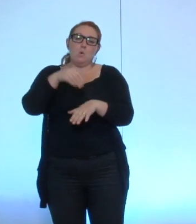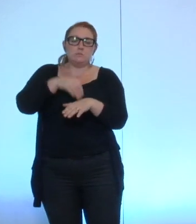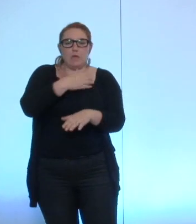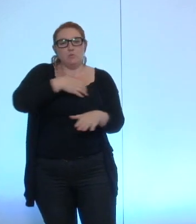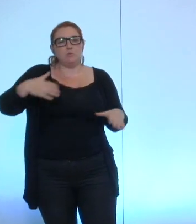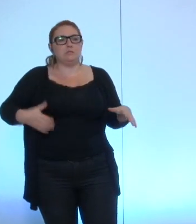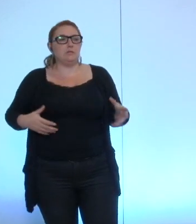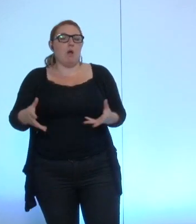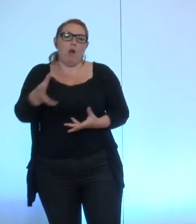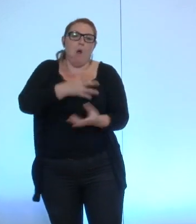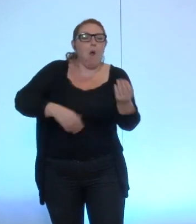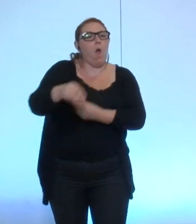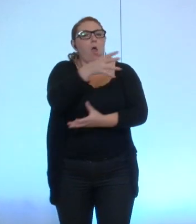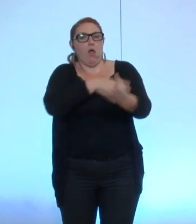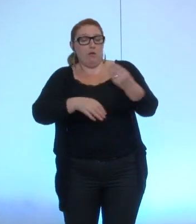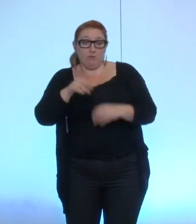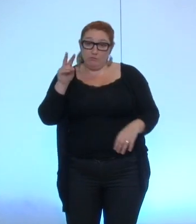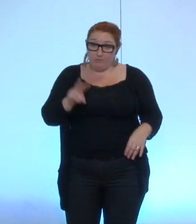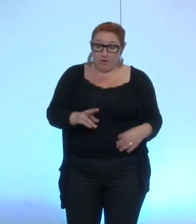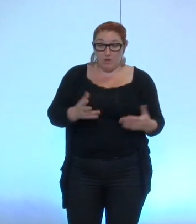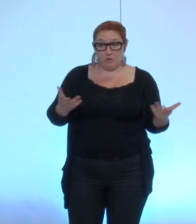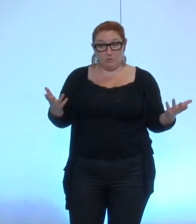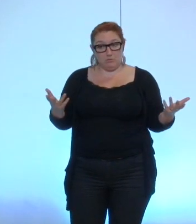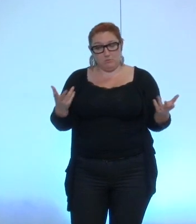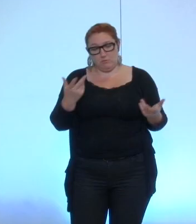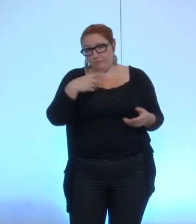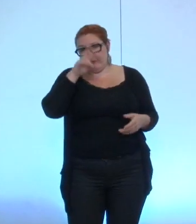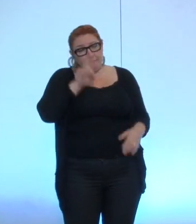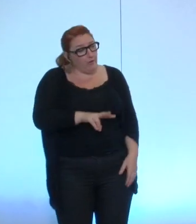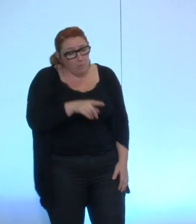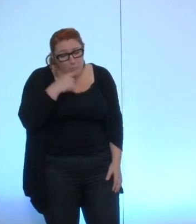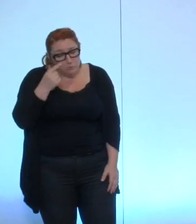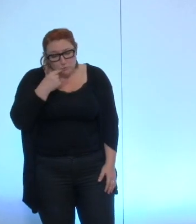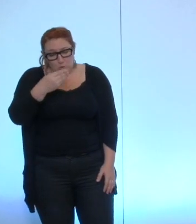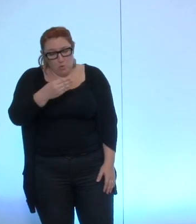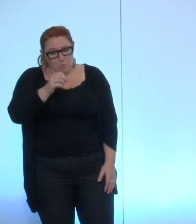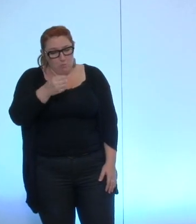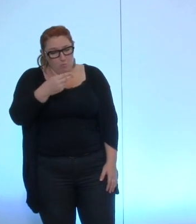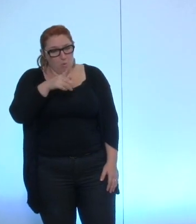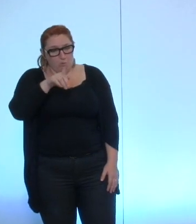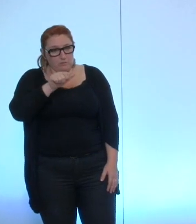de ce soir là vraiment monsieur Mondiaburu ressaisissez-vous